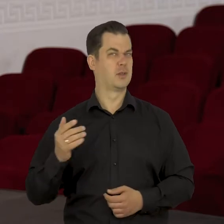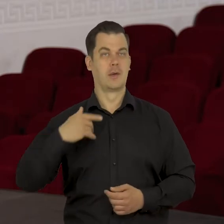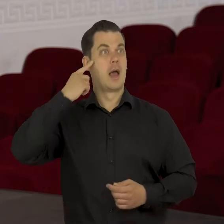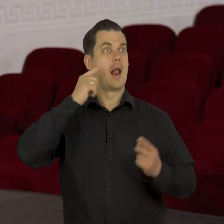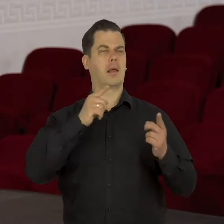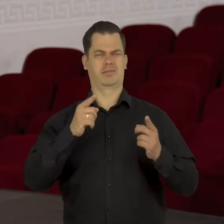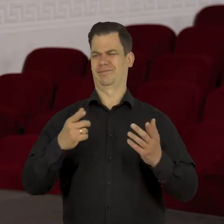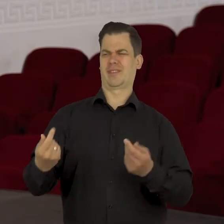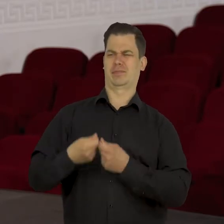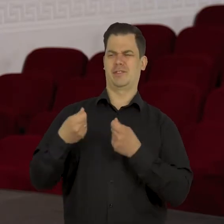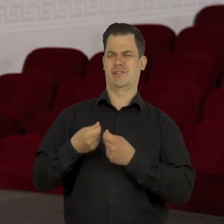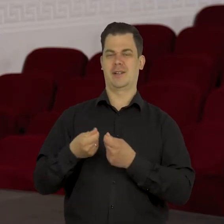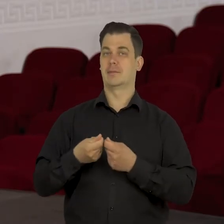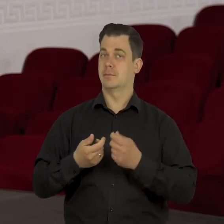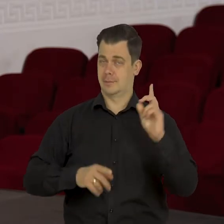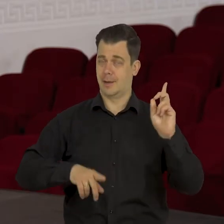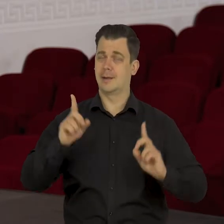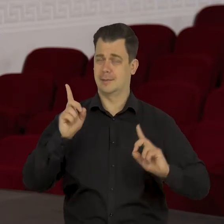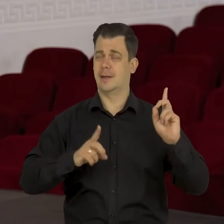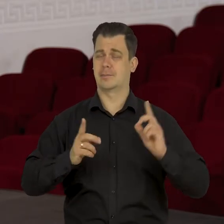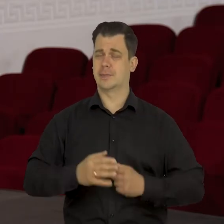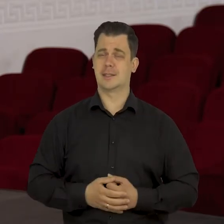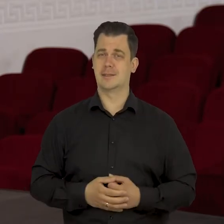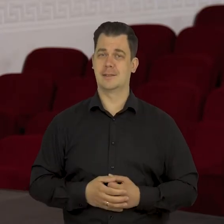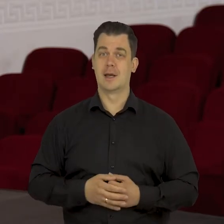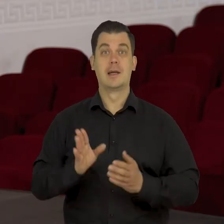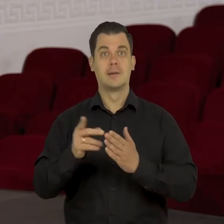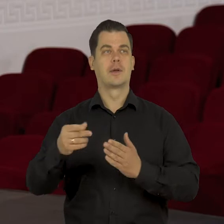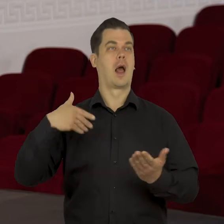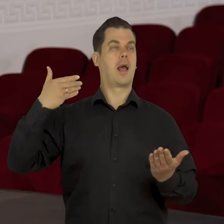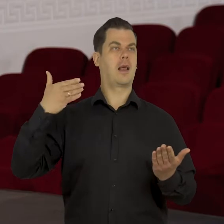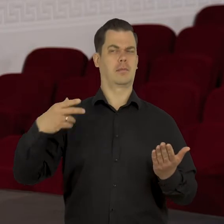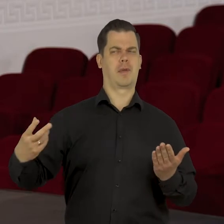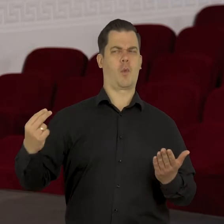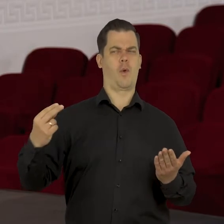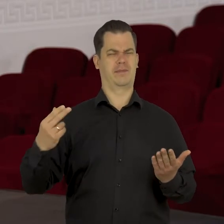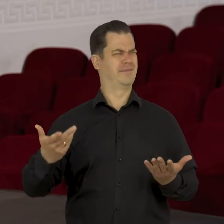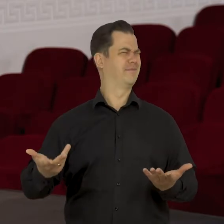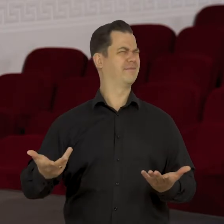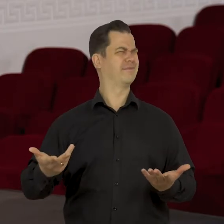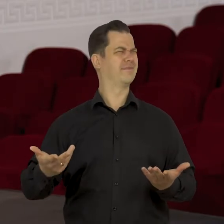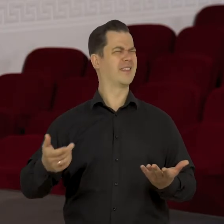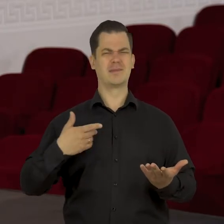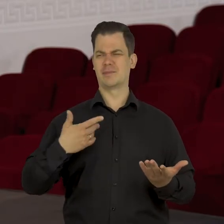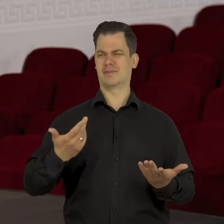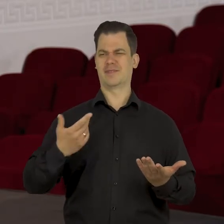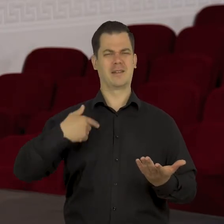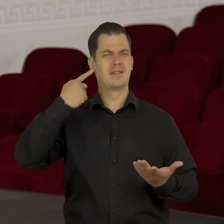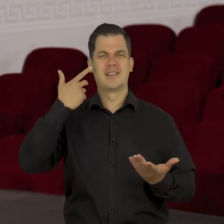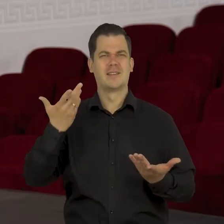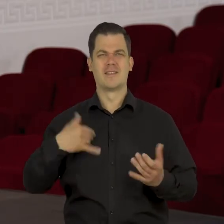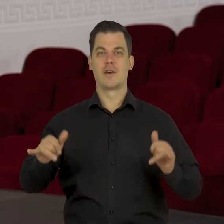wybija kompletnie z grania. Można mu zrujnować, że tak powiem, cały performance, cały